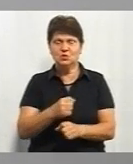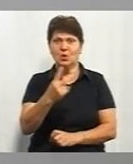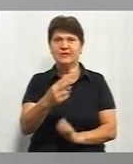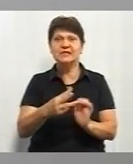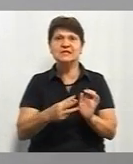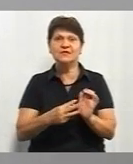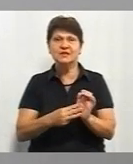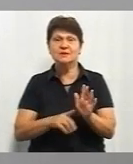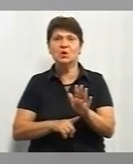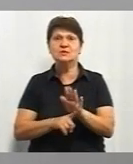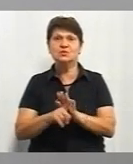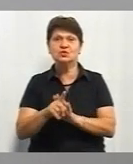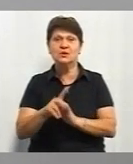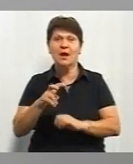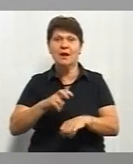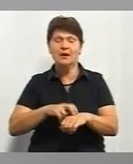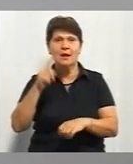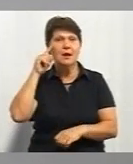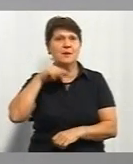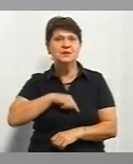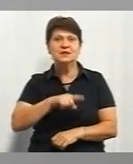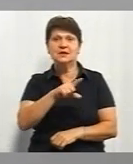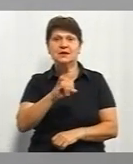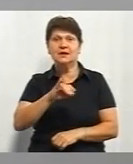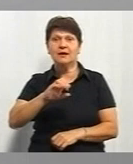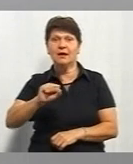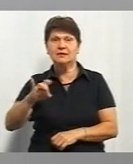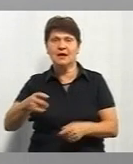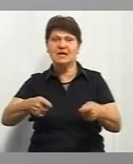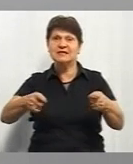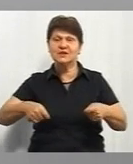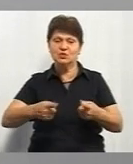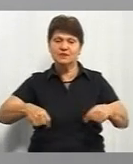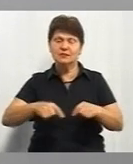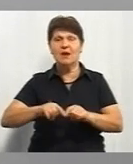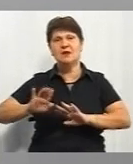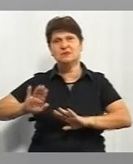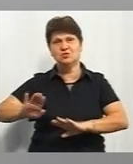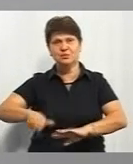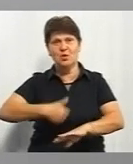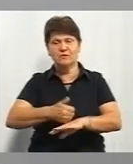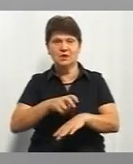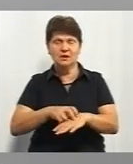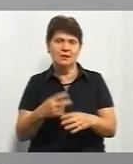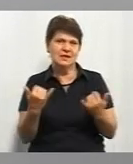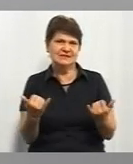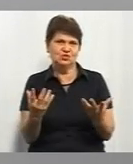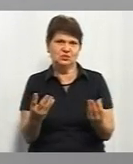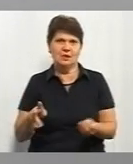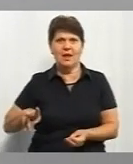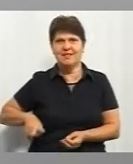років, розпочинала з лікаря-психіатра, завідувачого відділенням і заступник головного лікаря на сьогоднішній день директор.